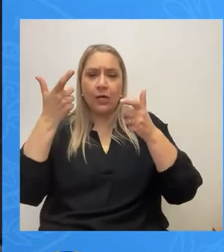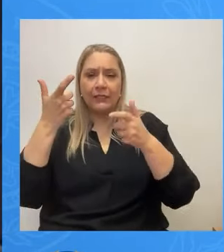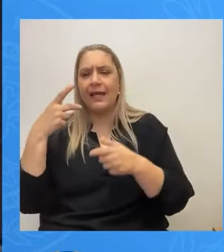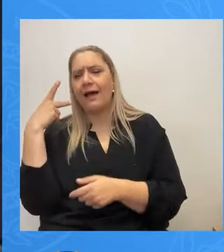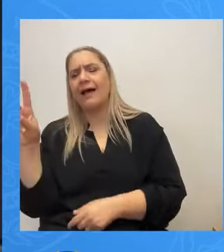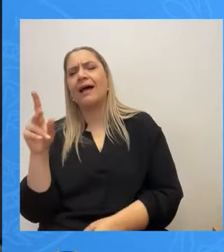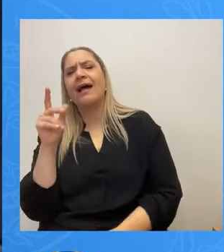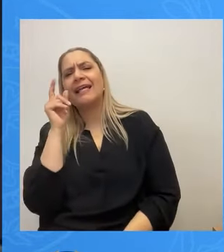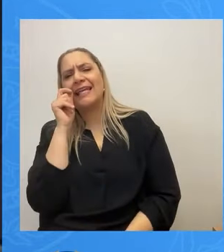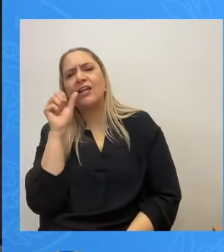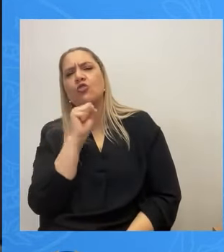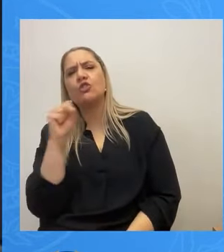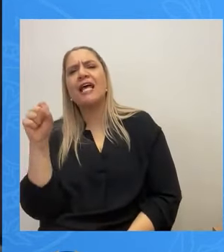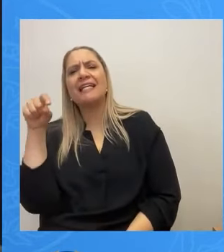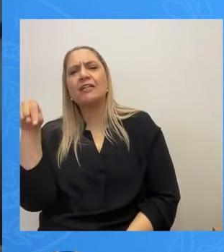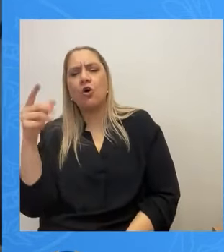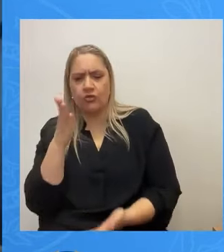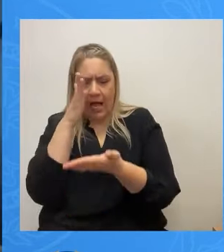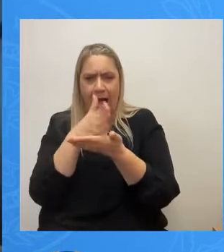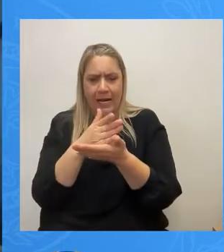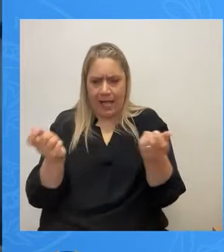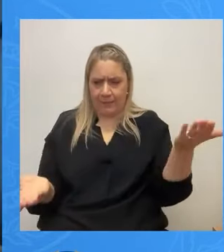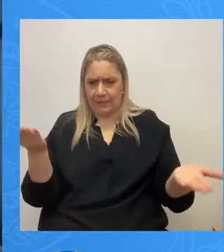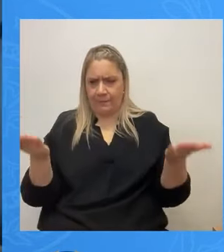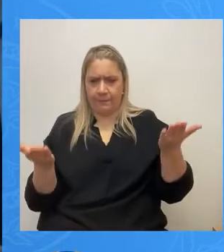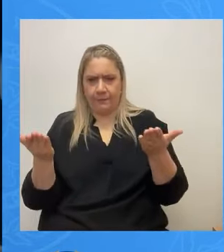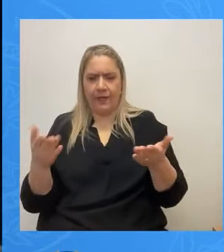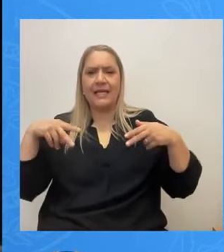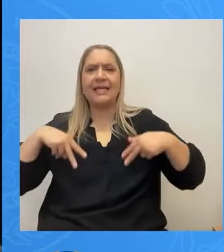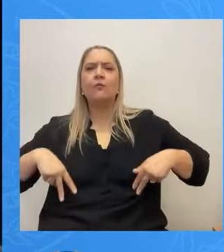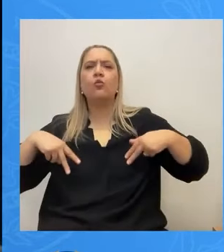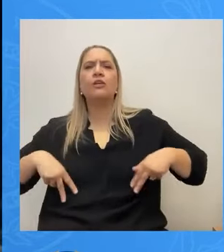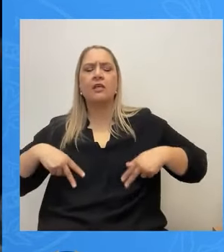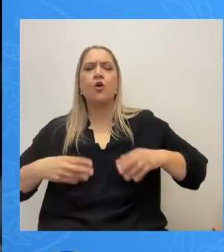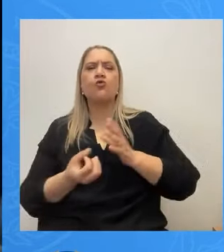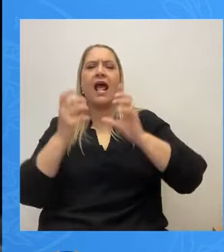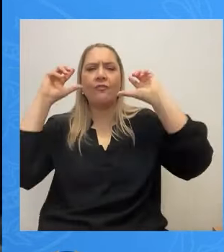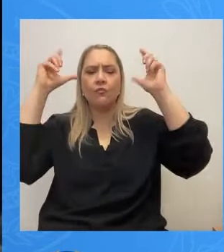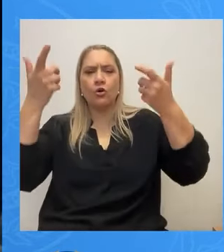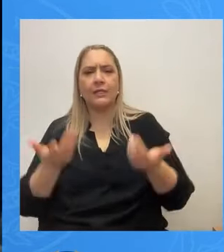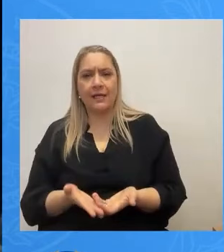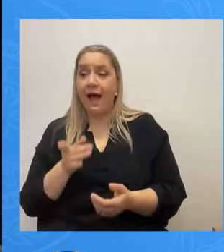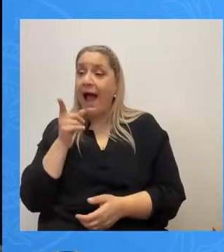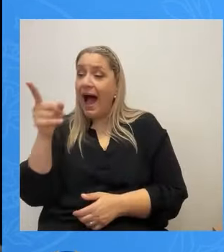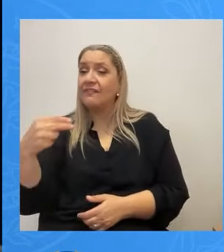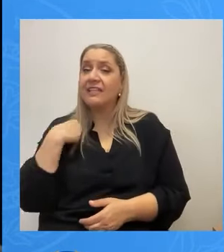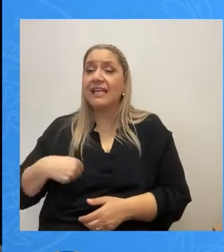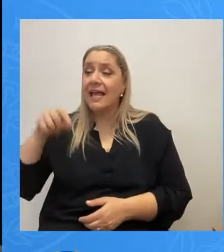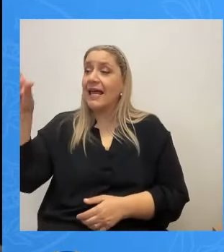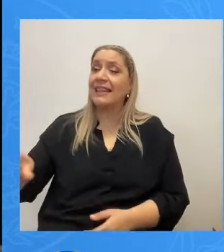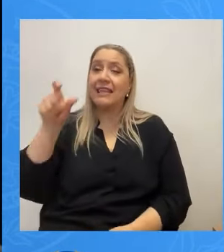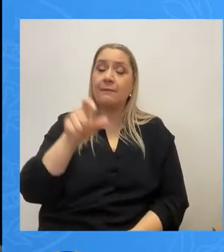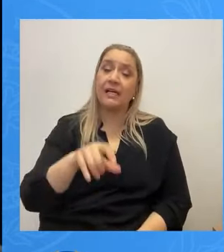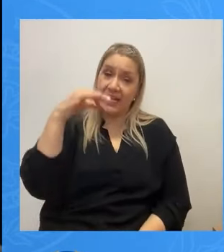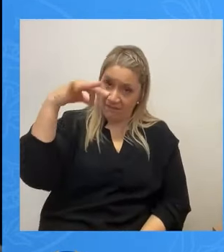για να κάνει τον διετητή το Υπουργείο της Νέας Δημοκρατίας. Οι συγκεκριμένοι ευαίσθητοι δήμαρχοι και το